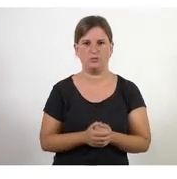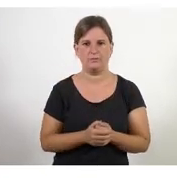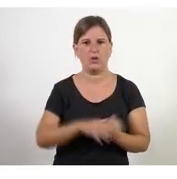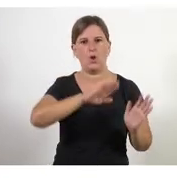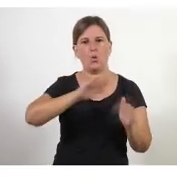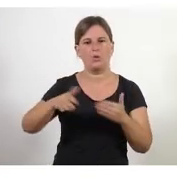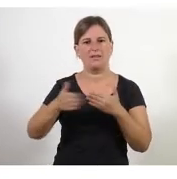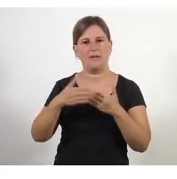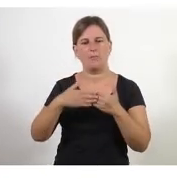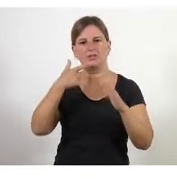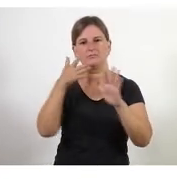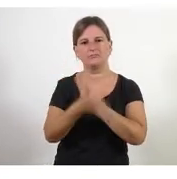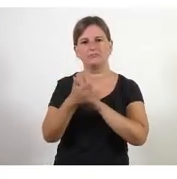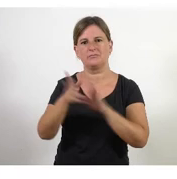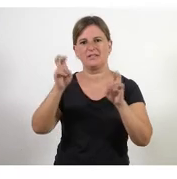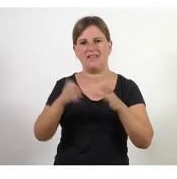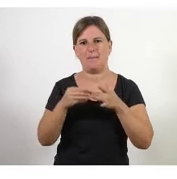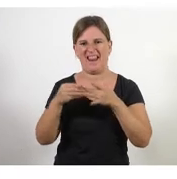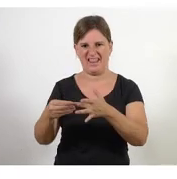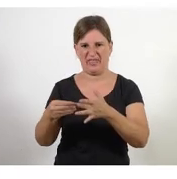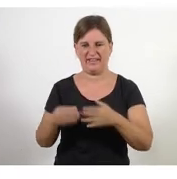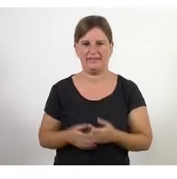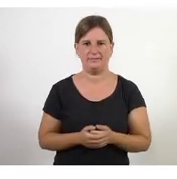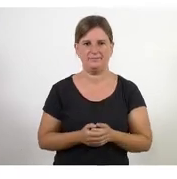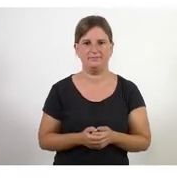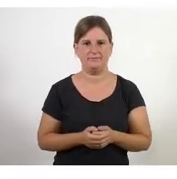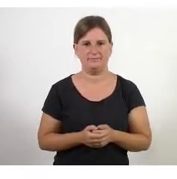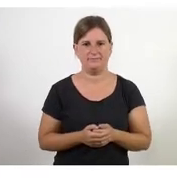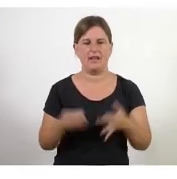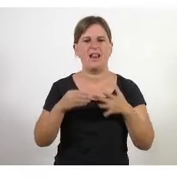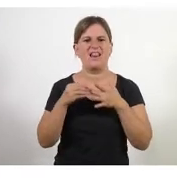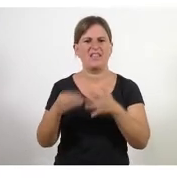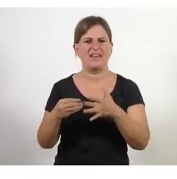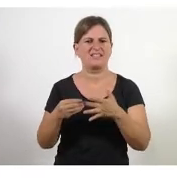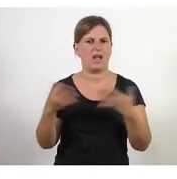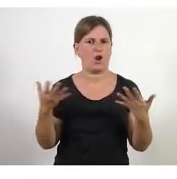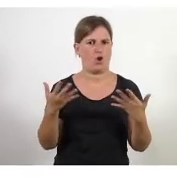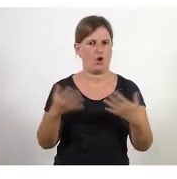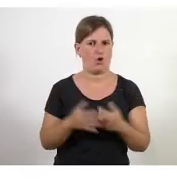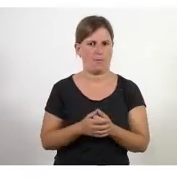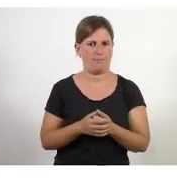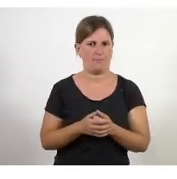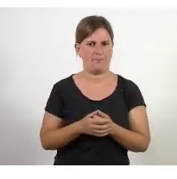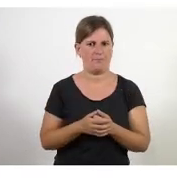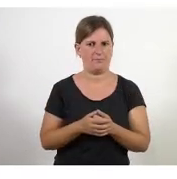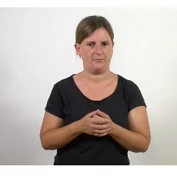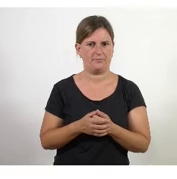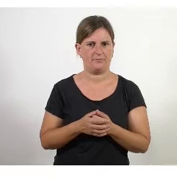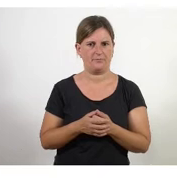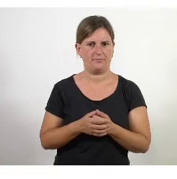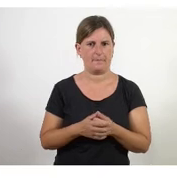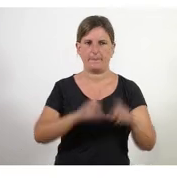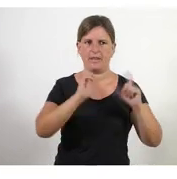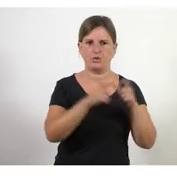del lideratge clar el lideratge en tots els sentits i no només el lideratge com a la junta